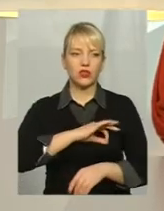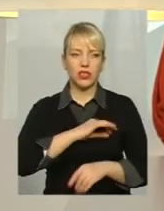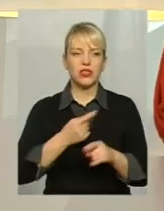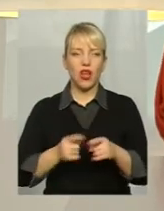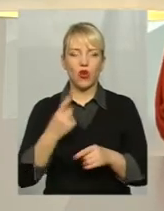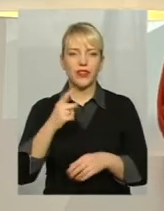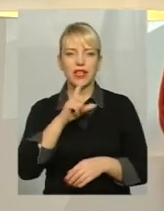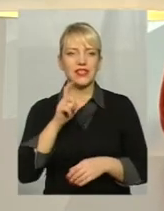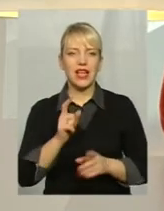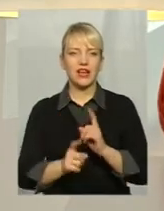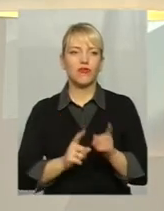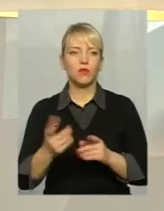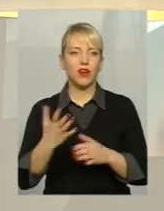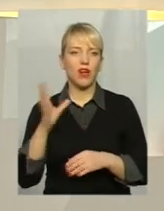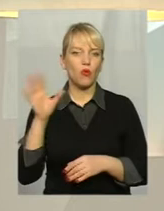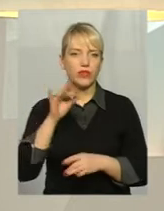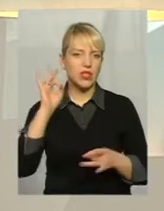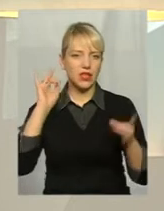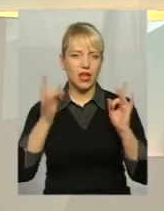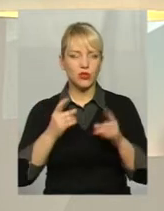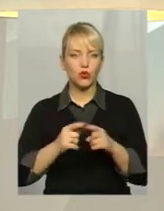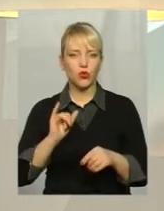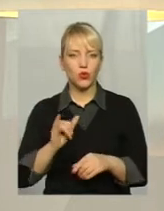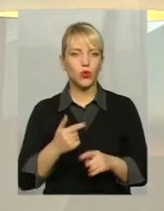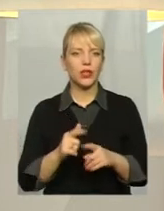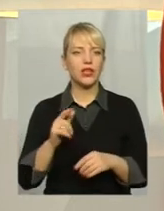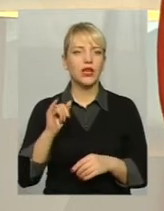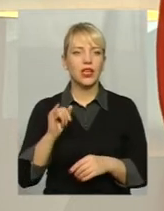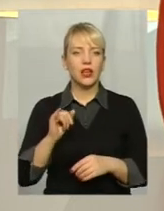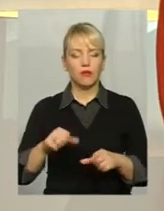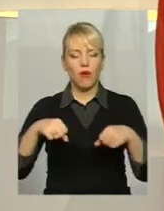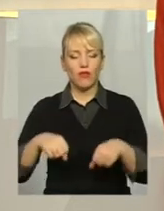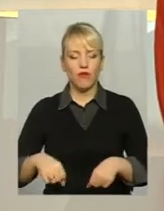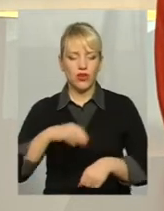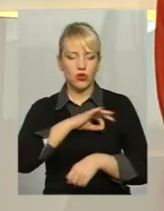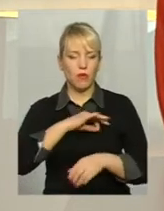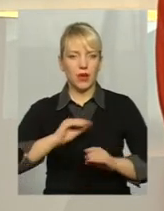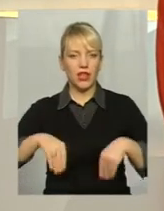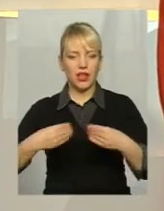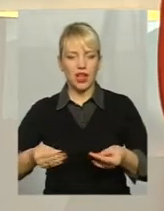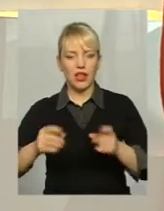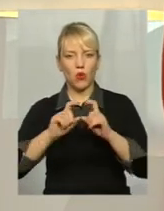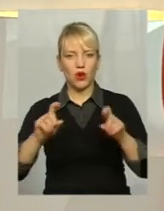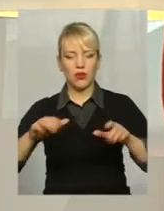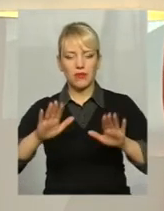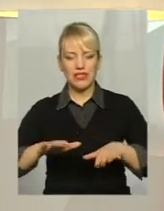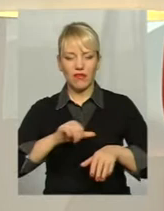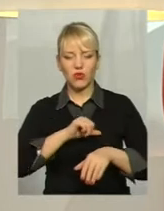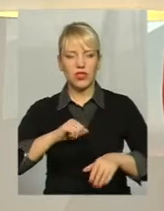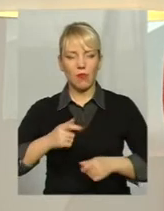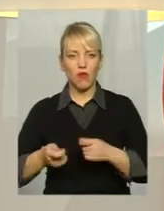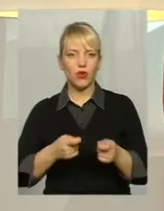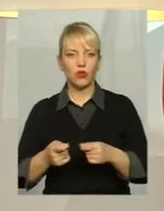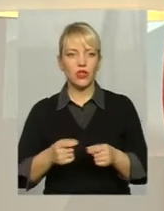тих реформ, яка усіх наслухує І, власне, повноваження органів юстиції передали органам місцевого самовряду, зокрема,